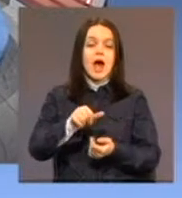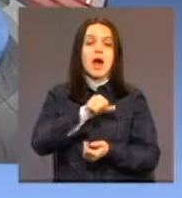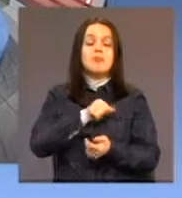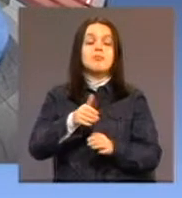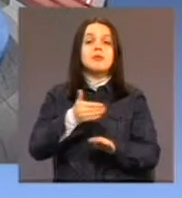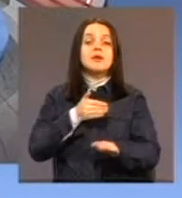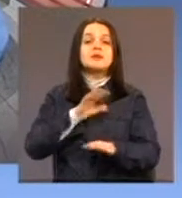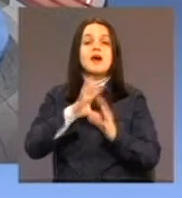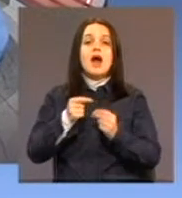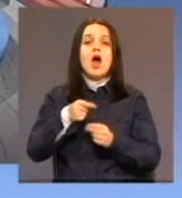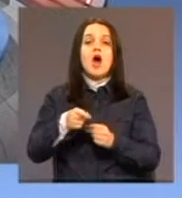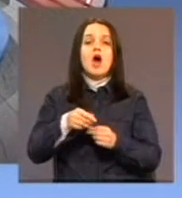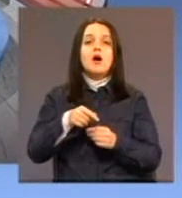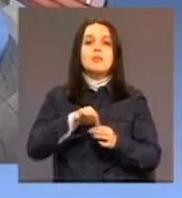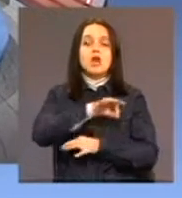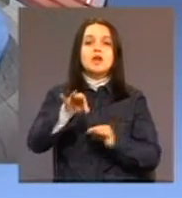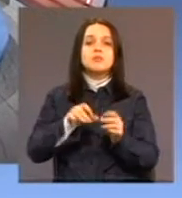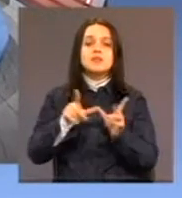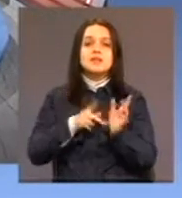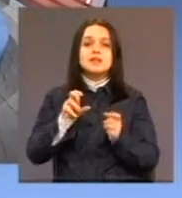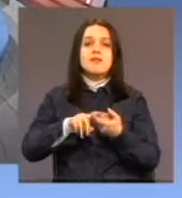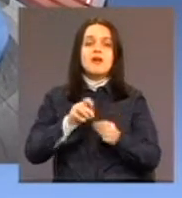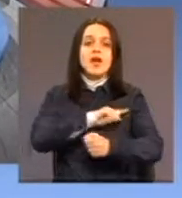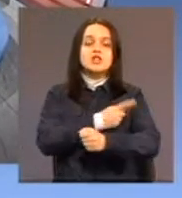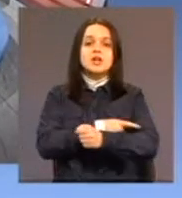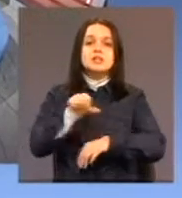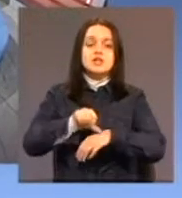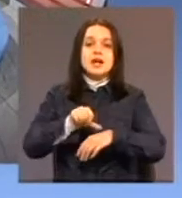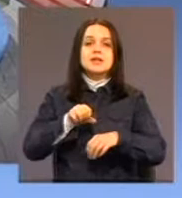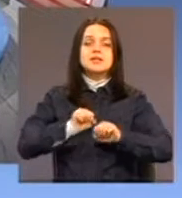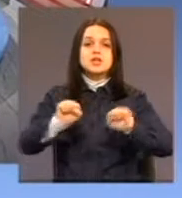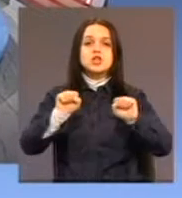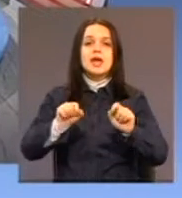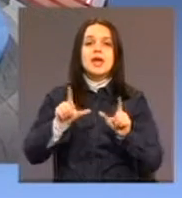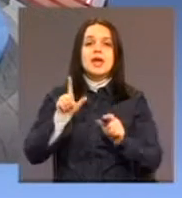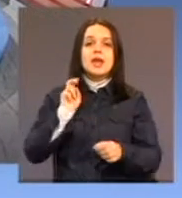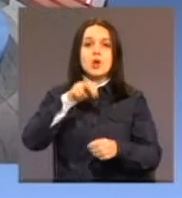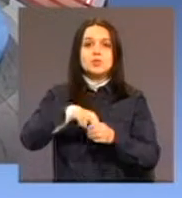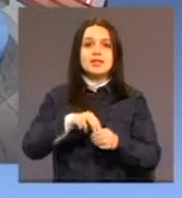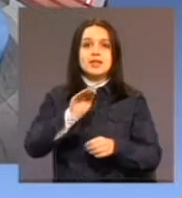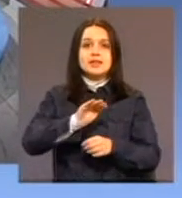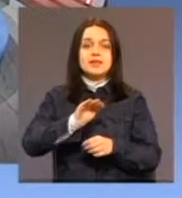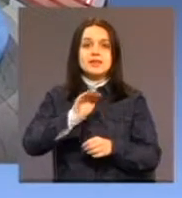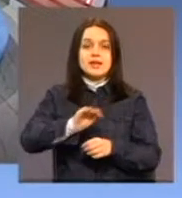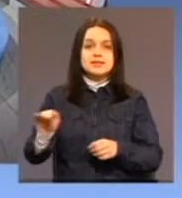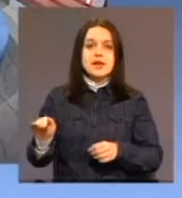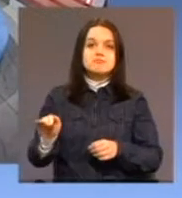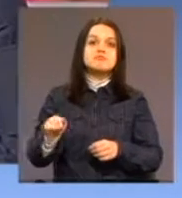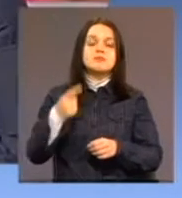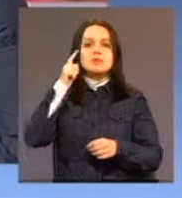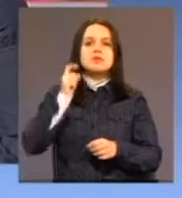zaživio u našoj opštini, na to jačanje socijalne zaštite, inkluzije djece. Mislim da smo napravili jedan napredak.